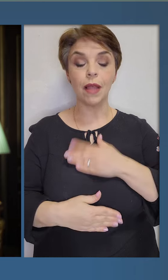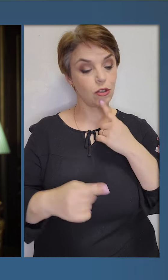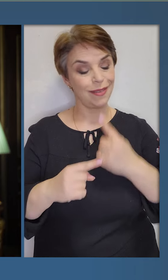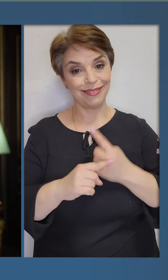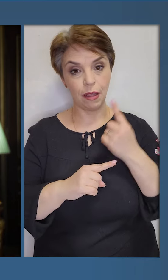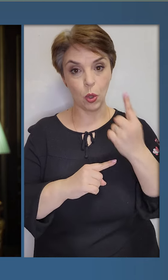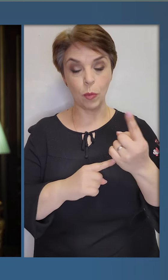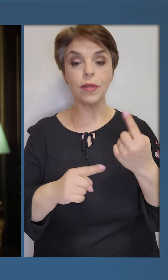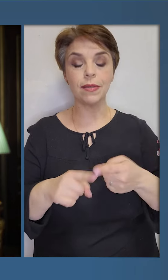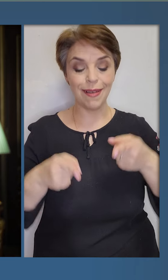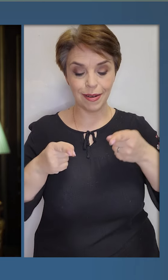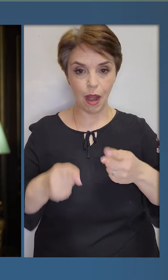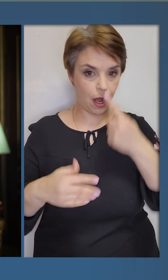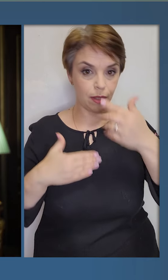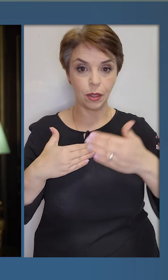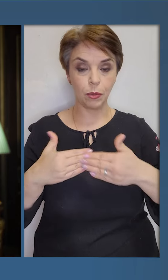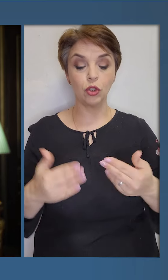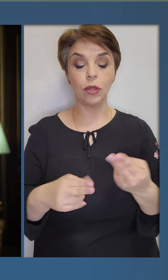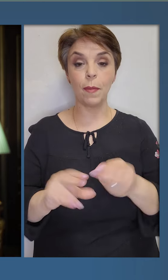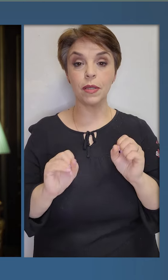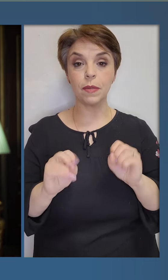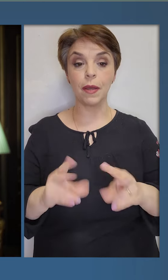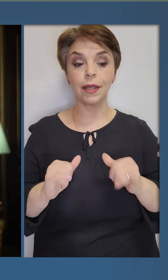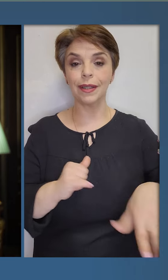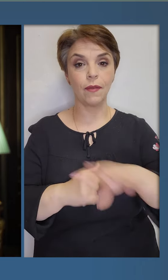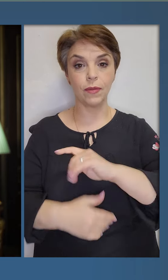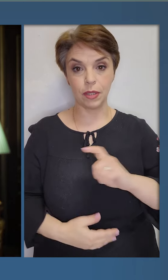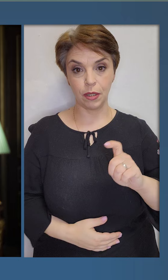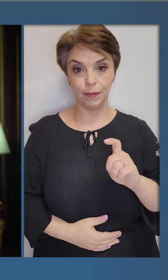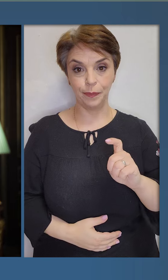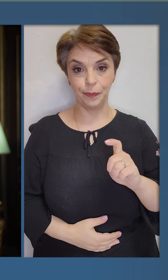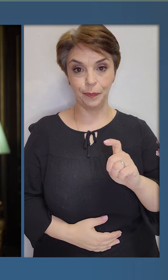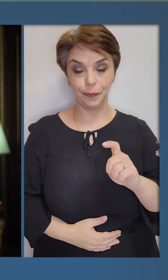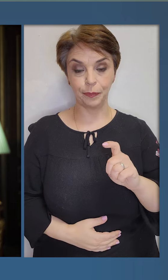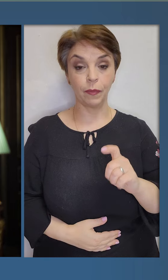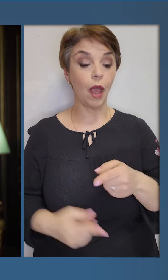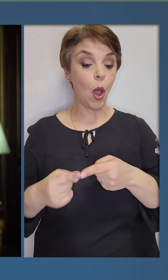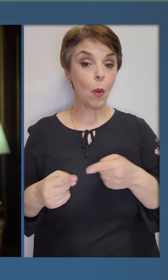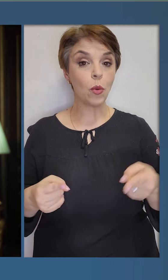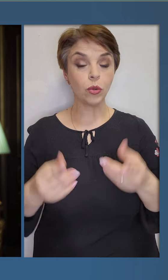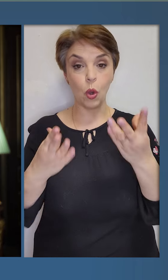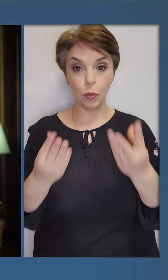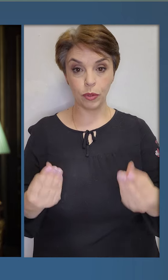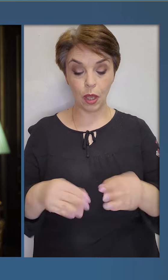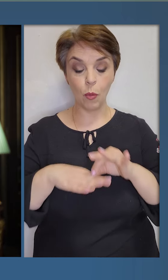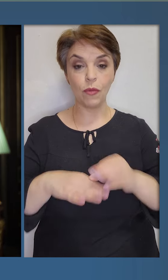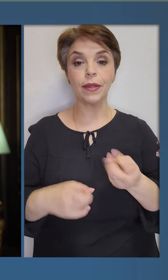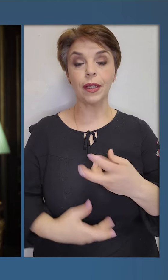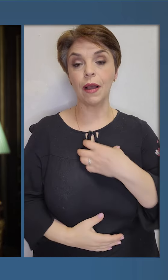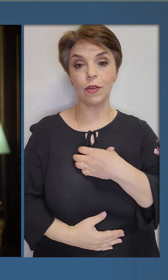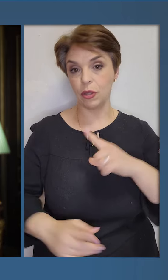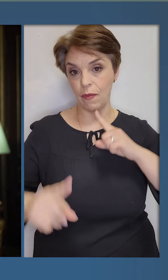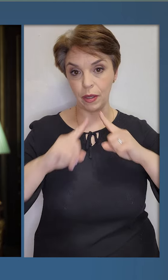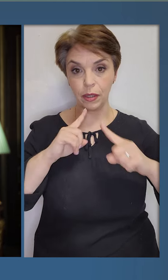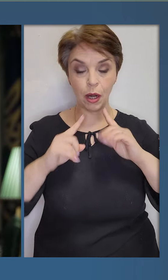Наша далекобійність – це реальне наближення безпеки для всіх. Протягом дня провів